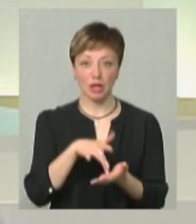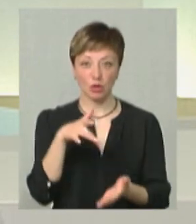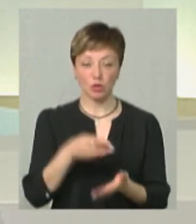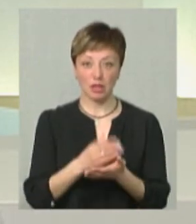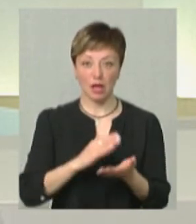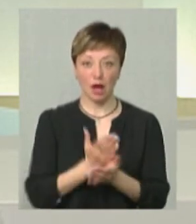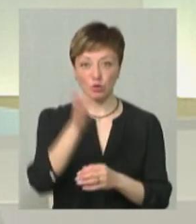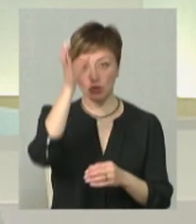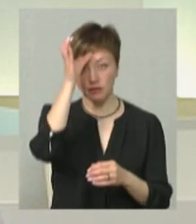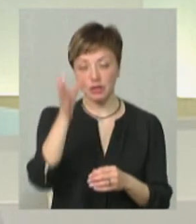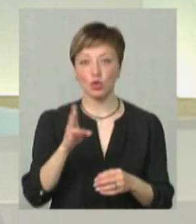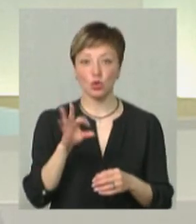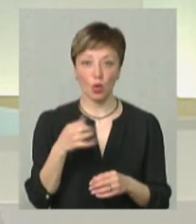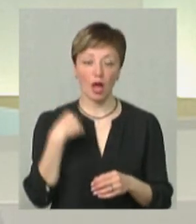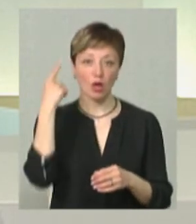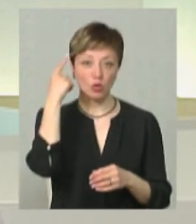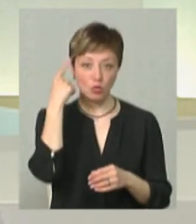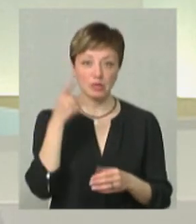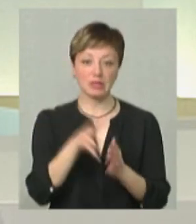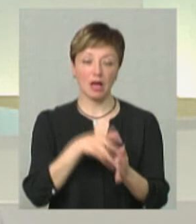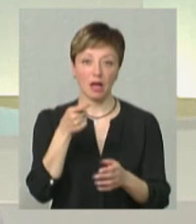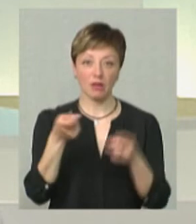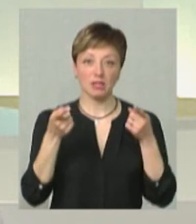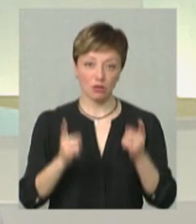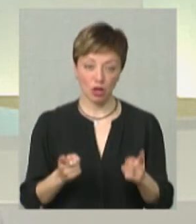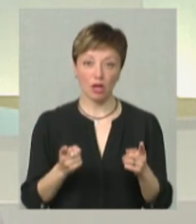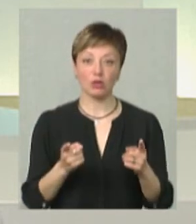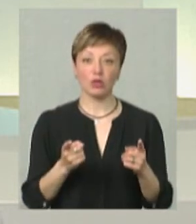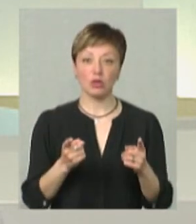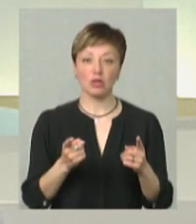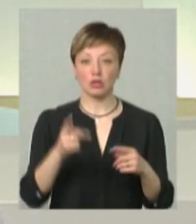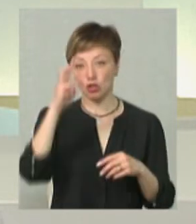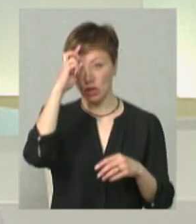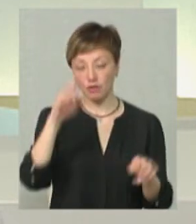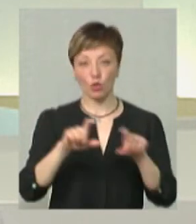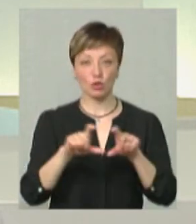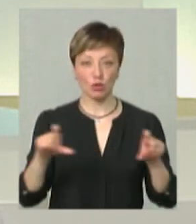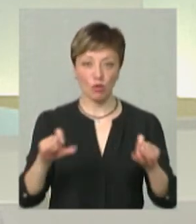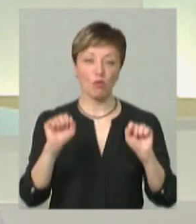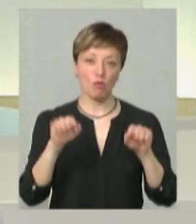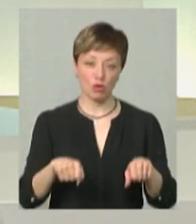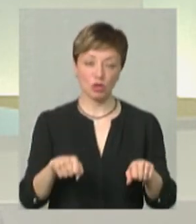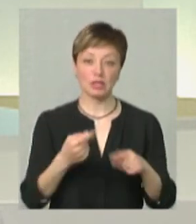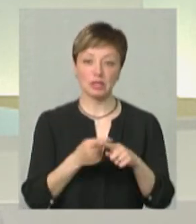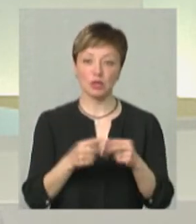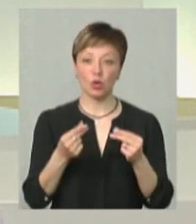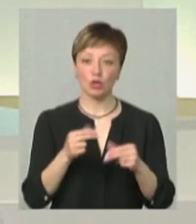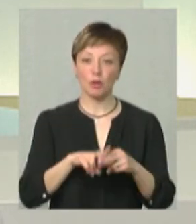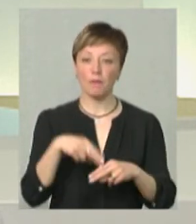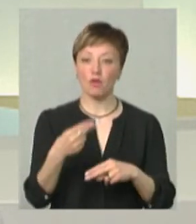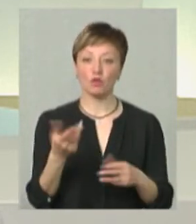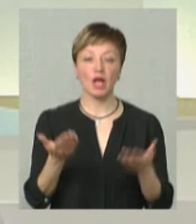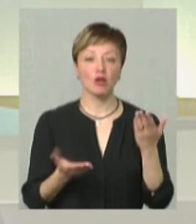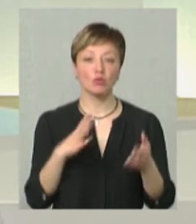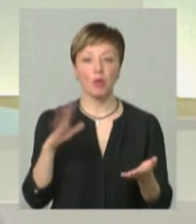оцінювання якості освіти, то, я думаю, що за заявою, звичайно, оскільки це державна установа, то можна ці кошти повернути.